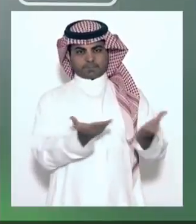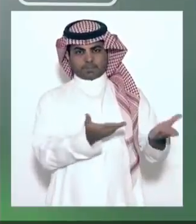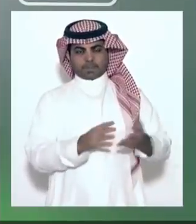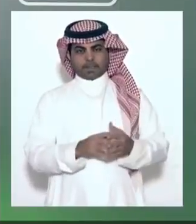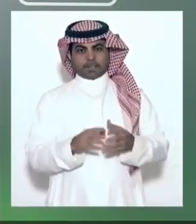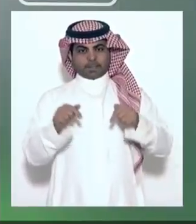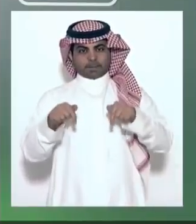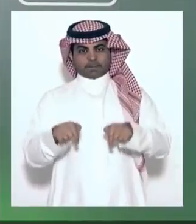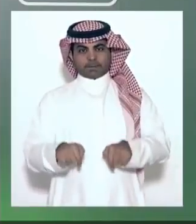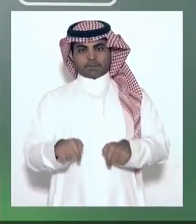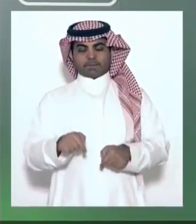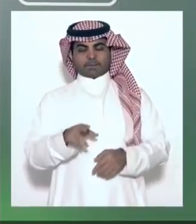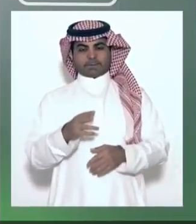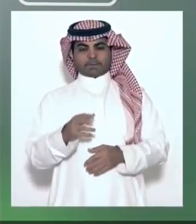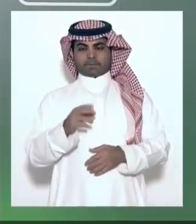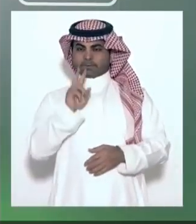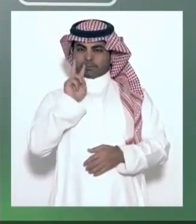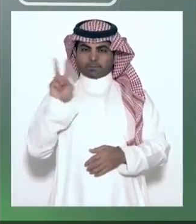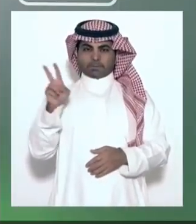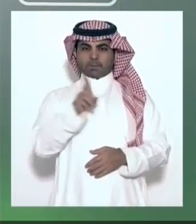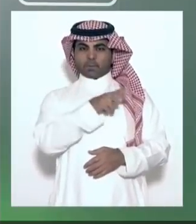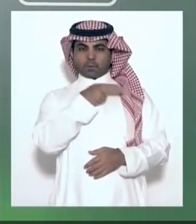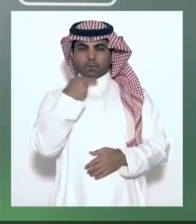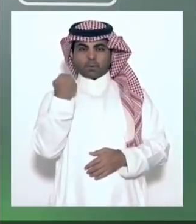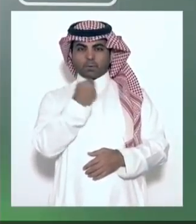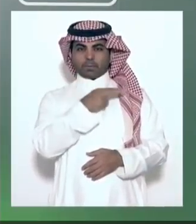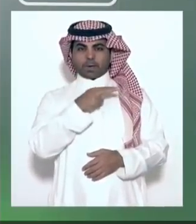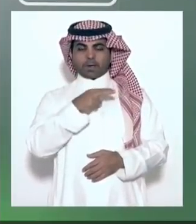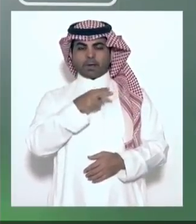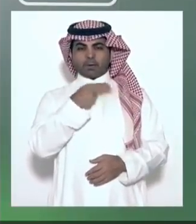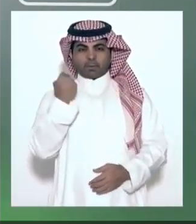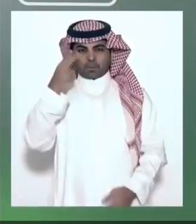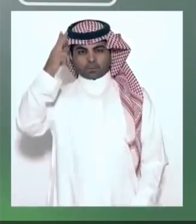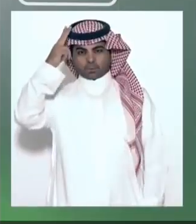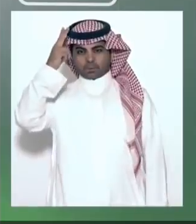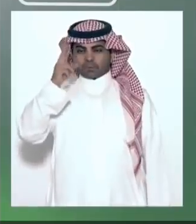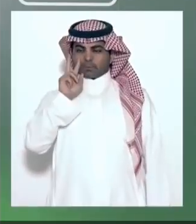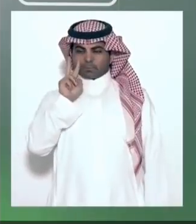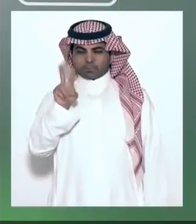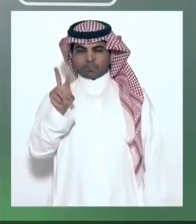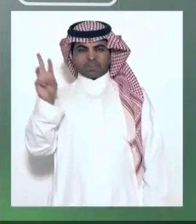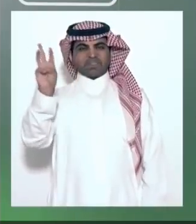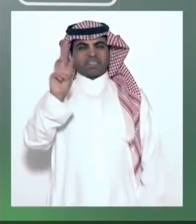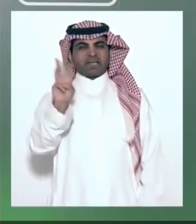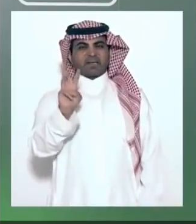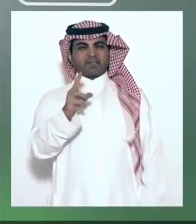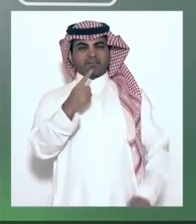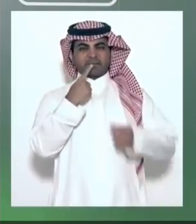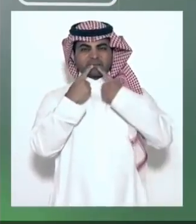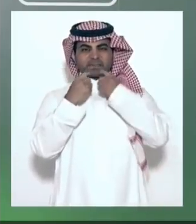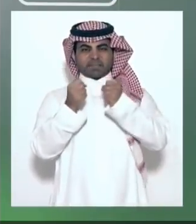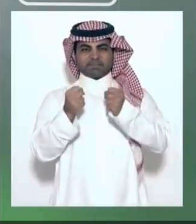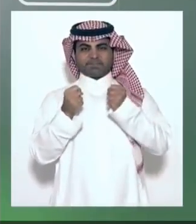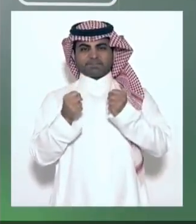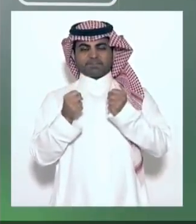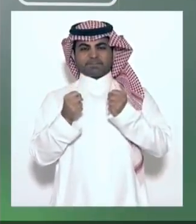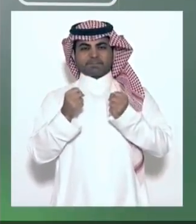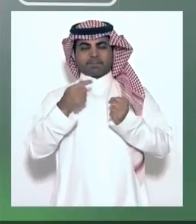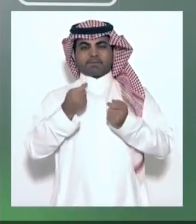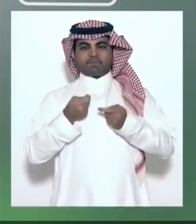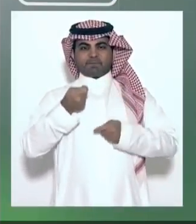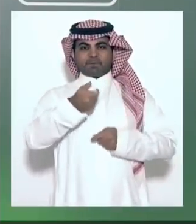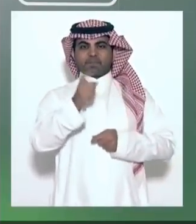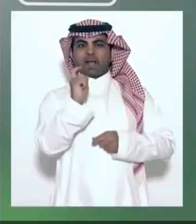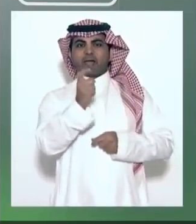استشارت حكومة خادم الحرامين الشريفين حفظه الله ما يمر به القطاع الخاص من تحديات في دفع أجور